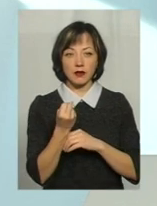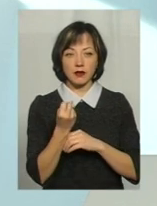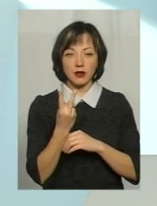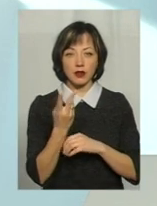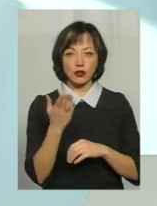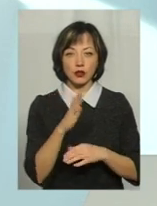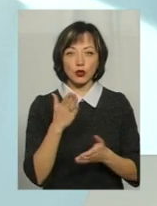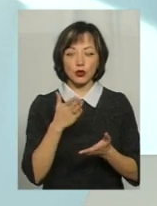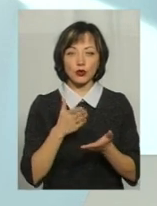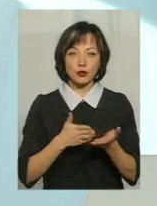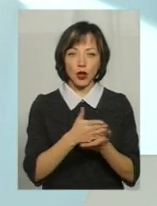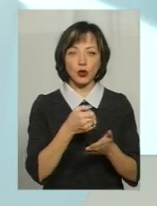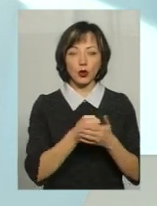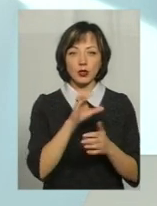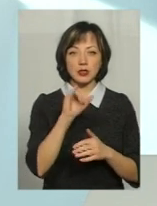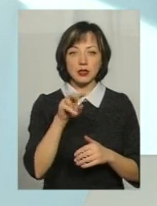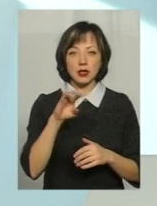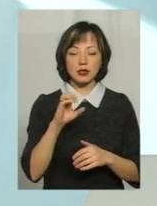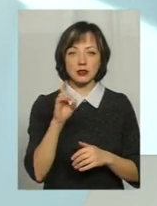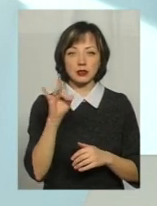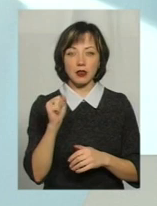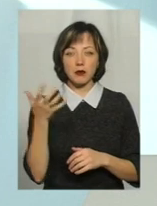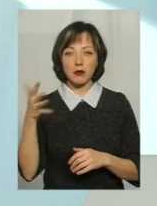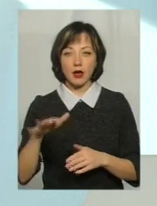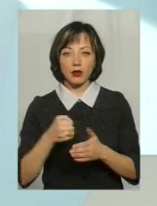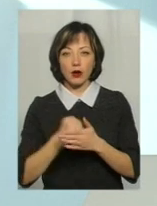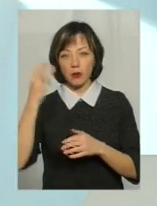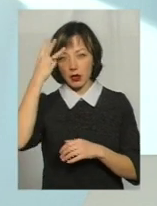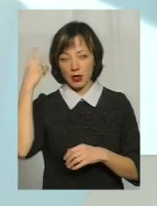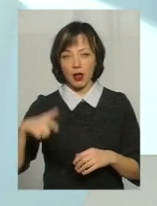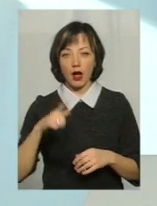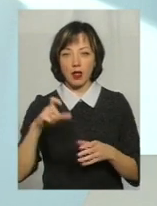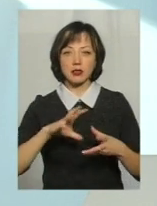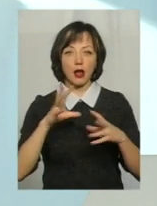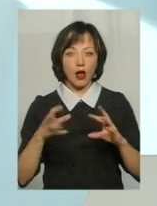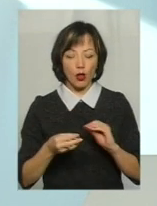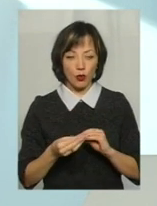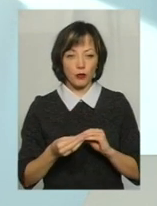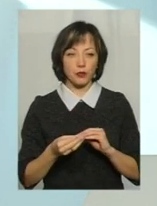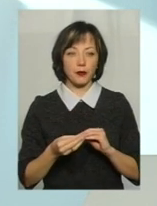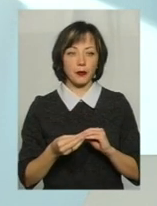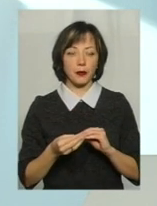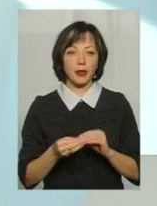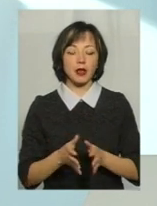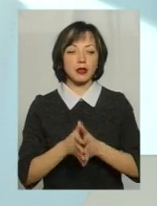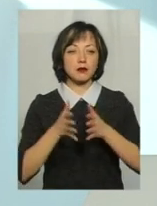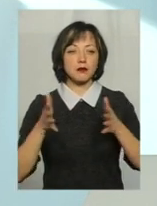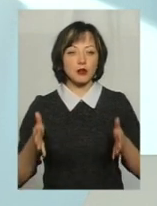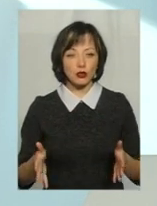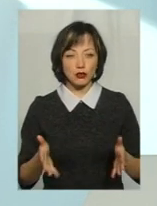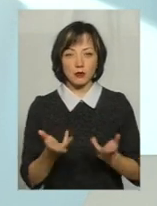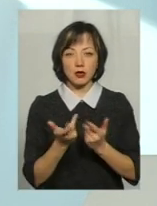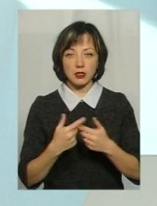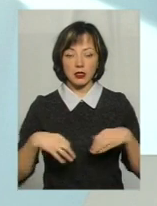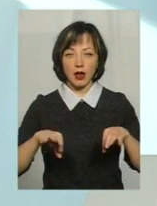до Селістри і 5 транспортних засобів будуть йти до Хмельницьк Газу. Але загалом ми збільшуємо кількість транспортних